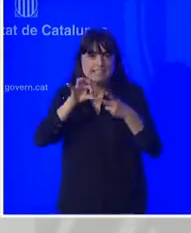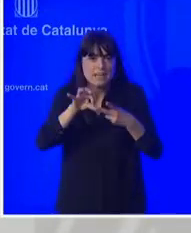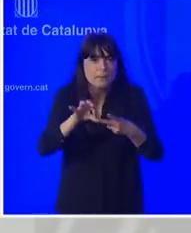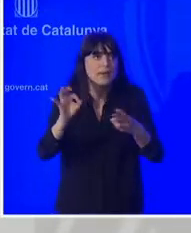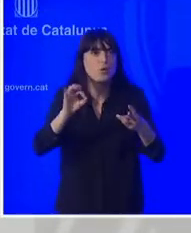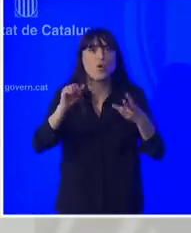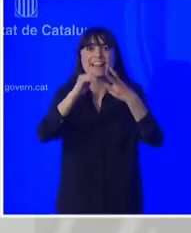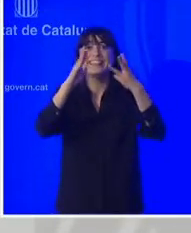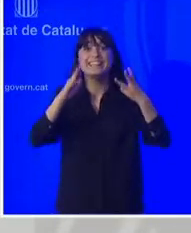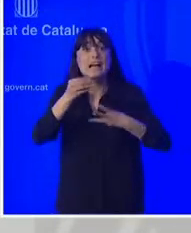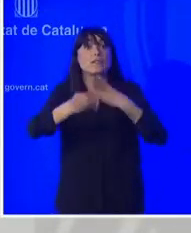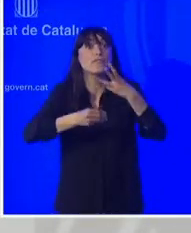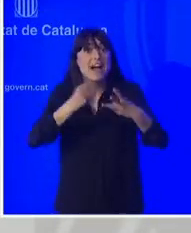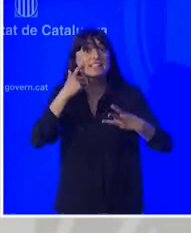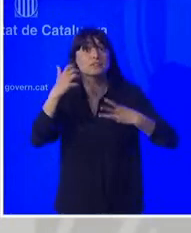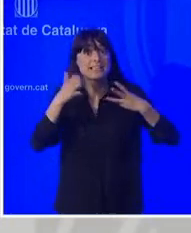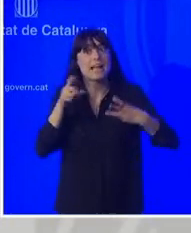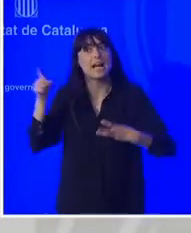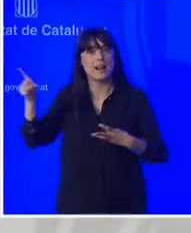realitzin espectacles.